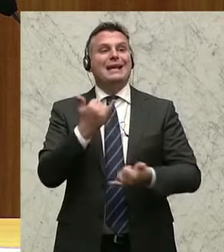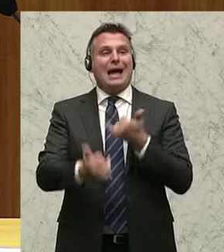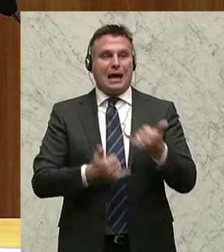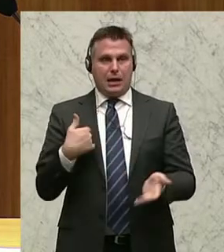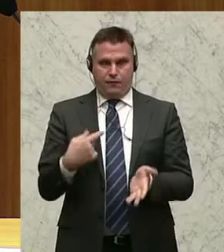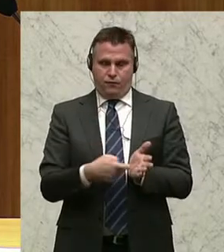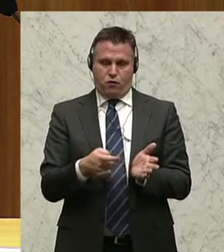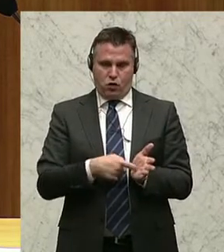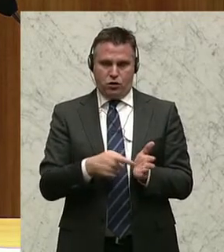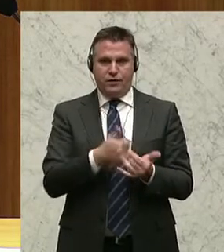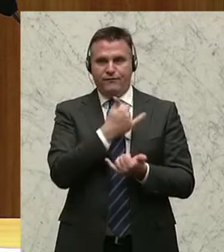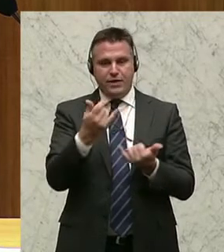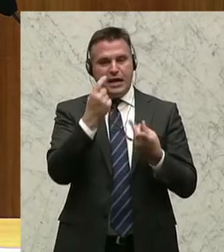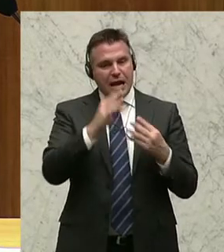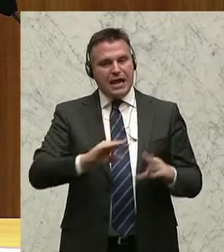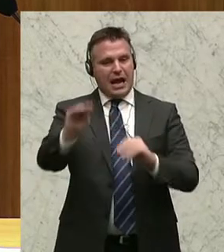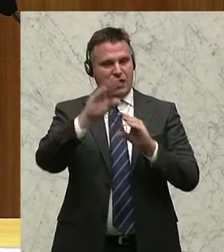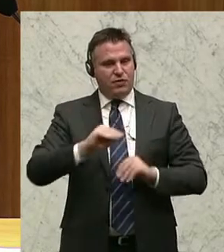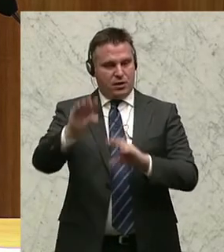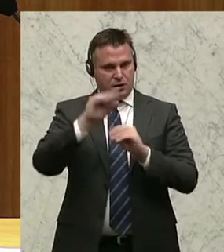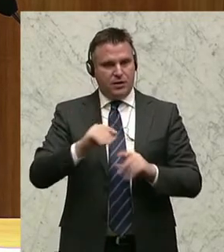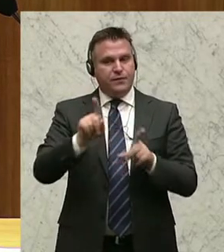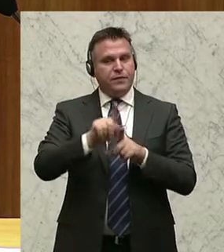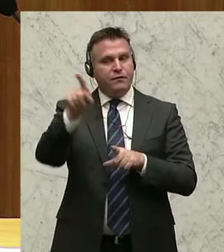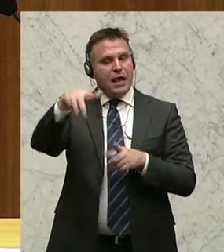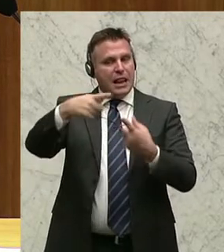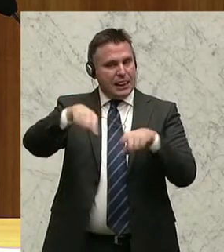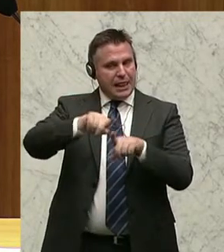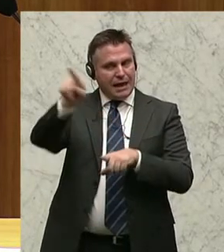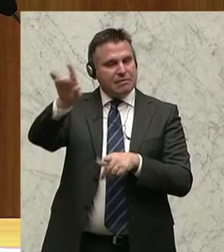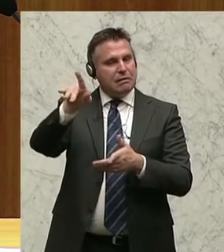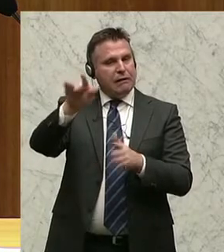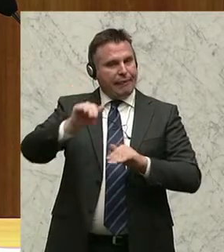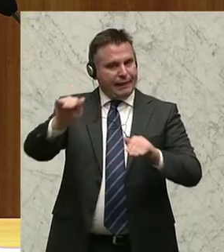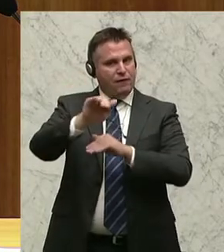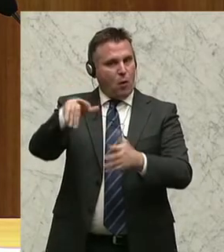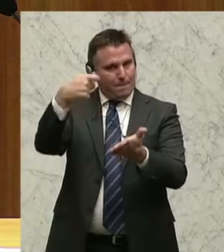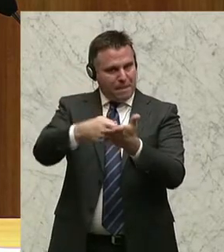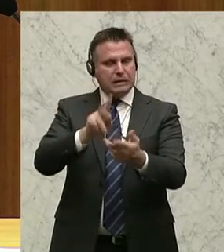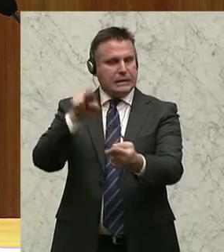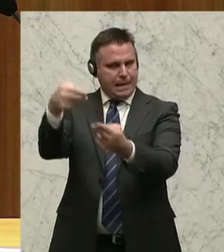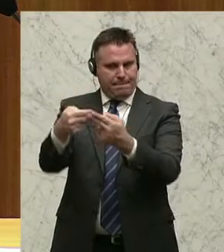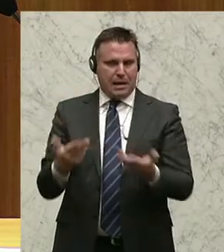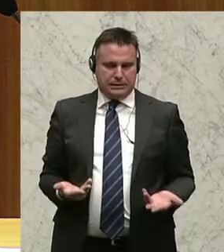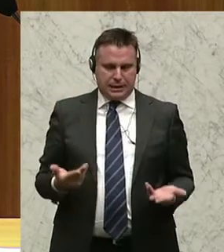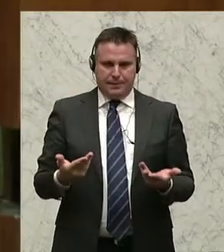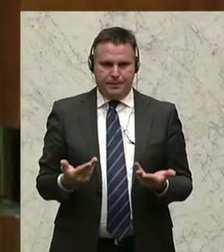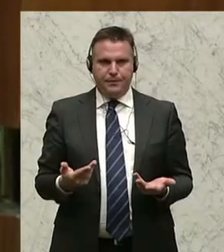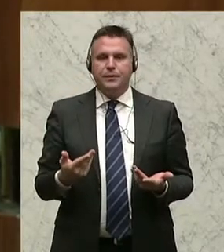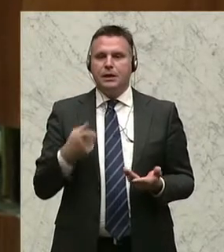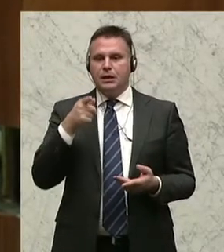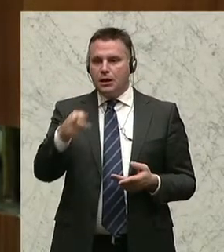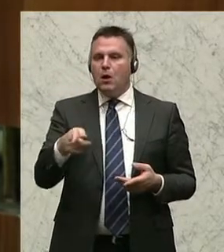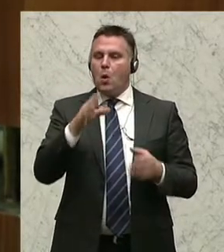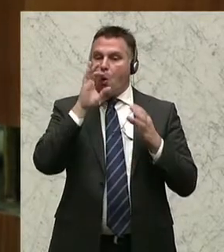Anpassung der Transferleistungen an das Preisniveau des Herkunftsstaates. Die ÖVP redet zwar